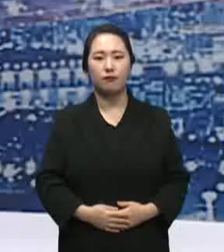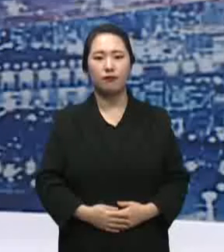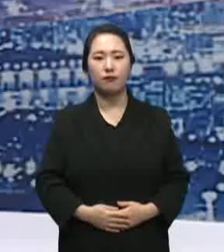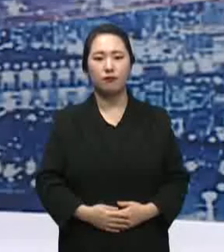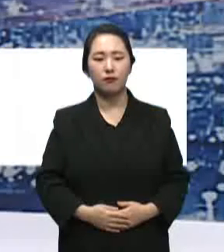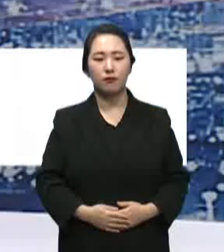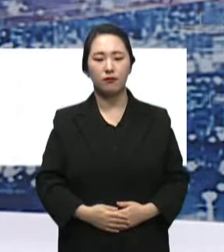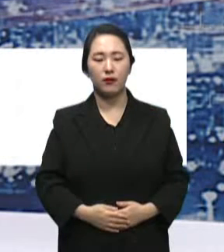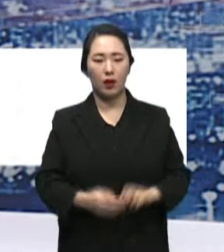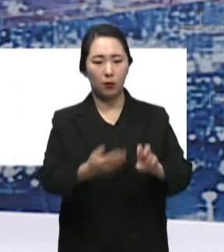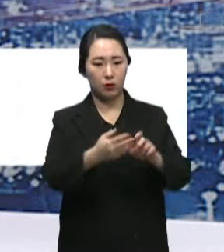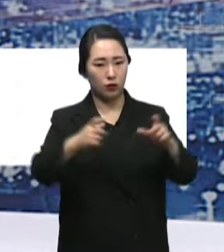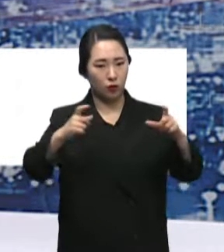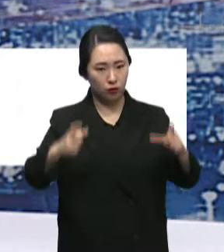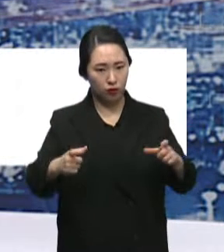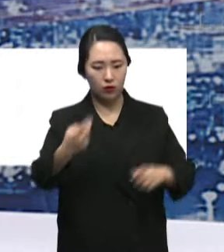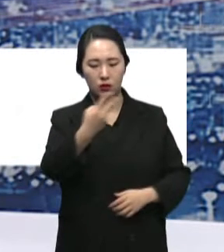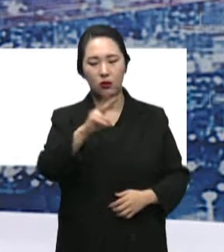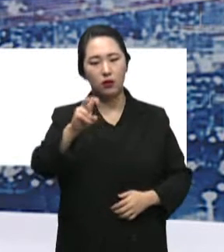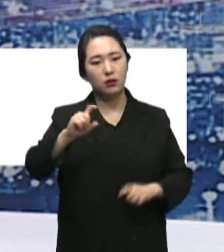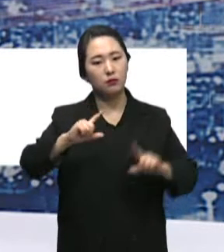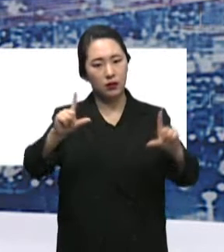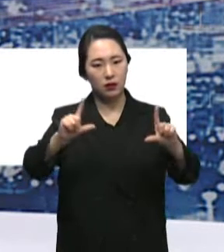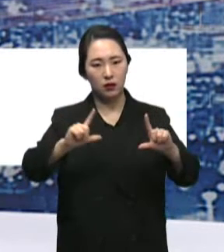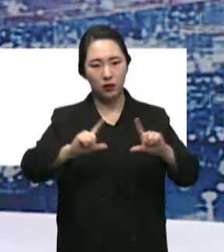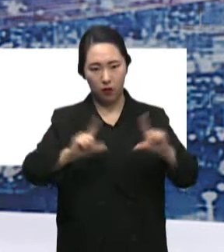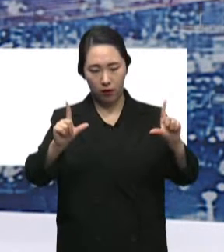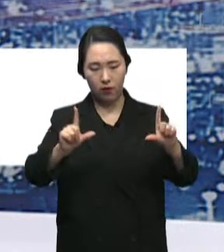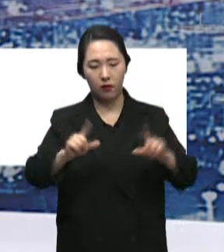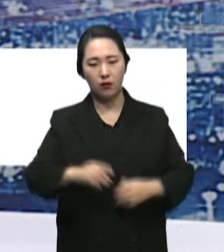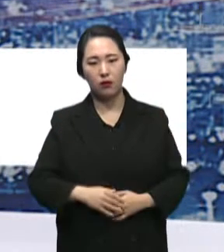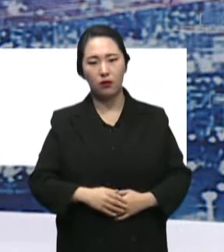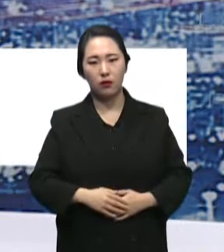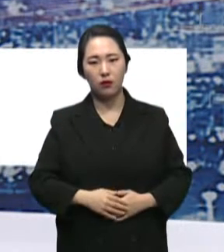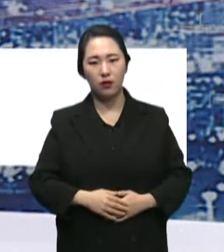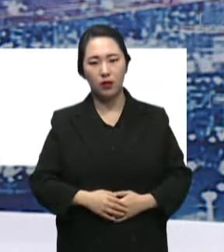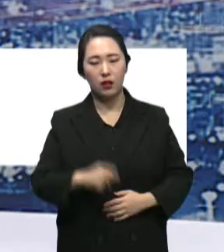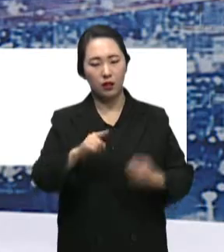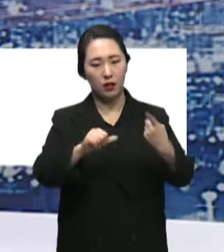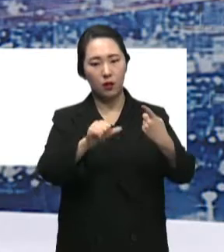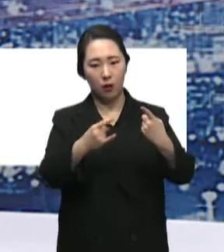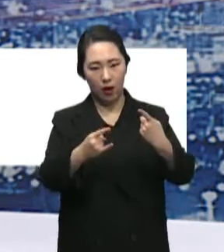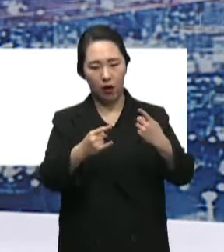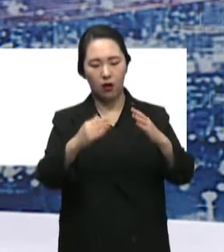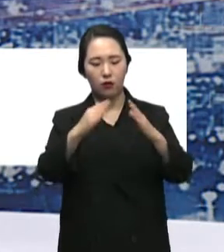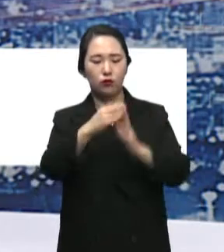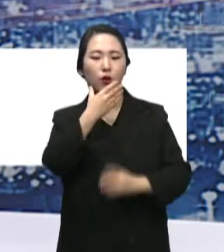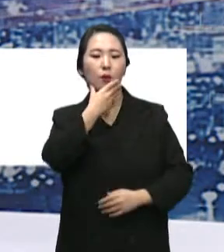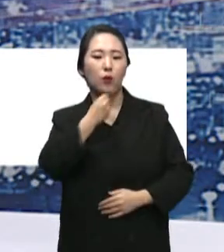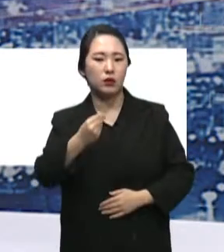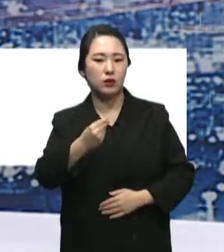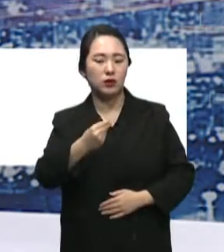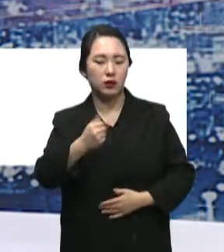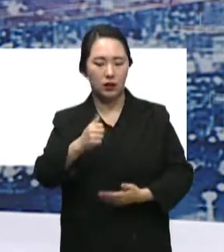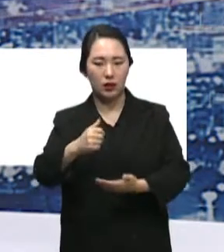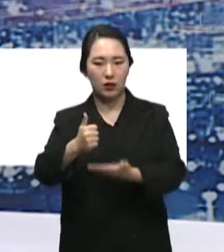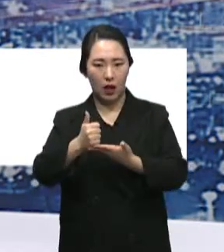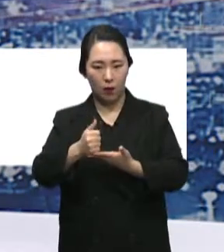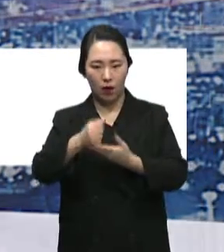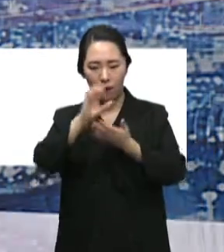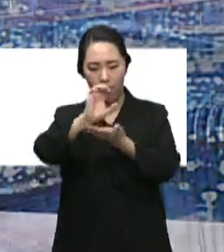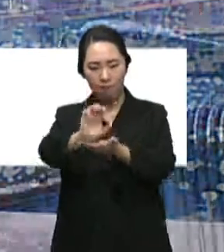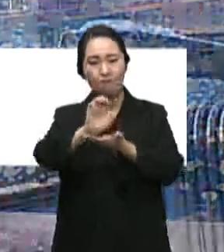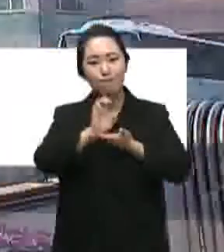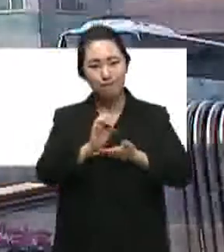미출구가 2021년 국토교통부주관 제1회 주거복지대상 평가에서 우수지자체로 선정돼